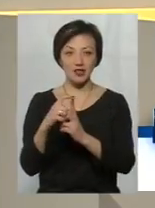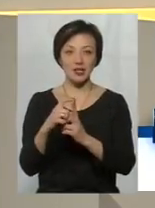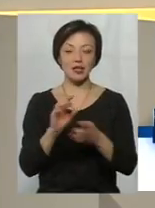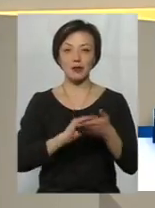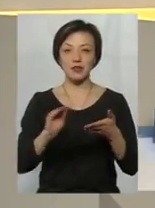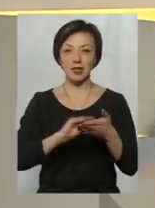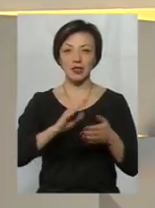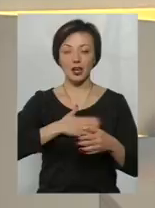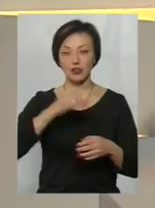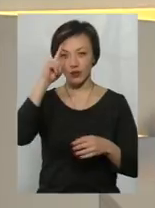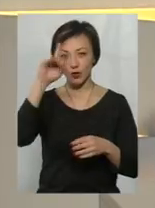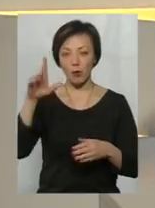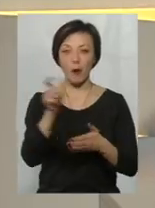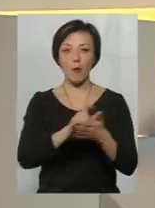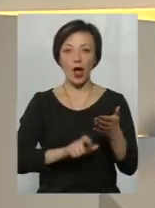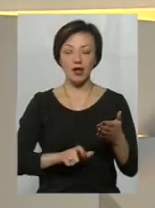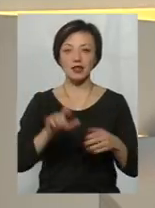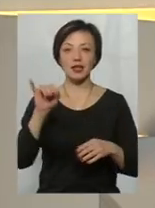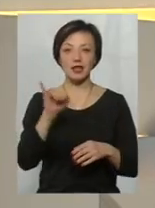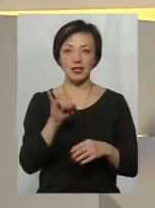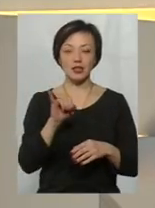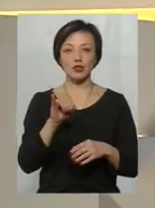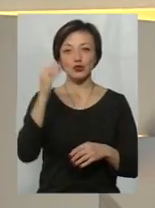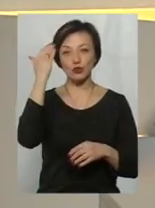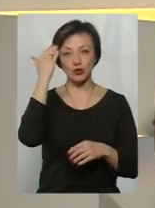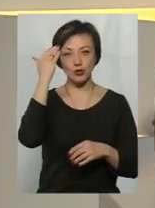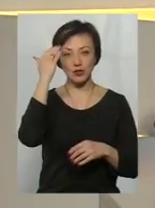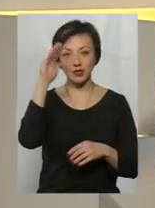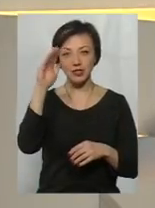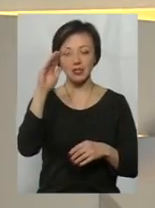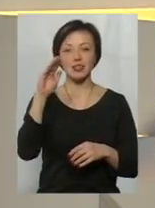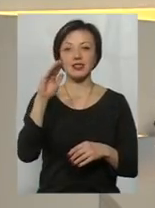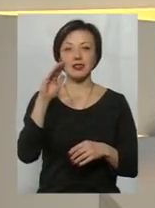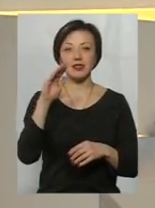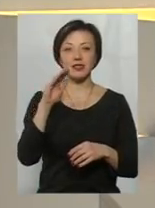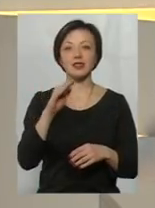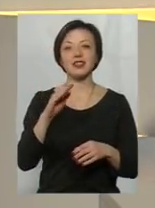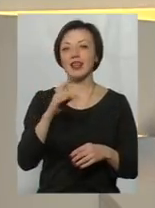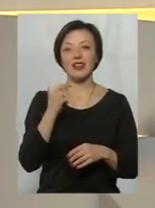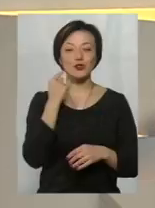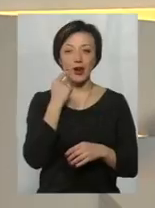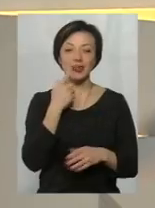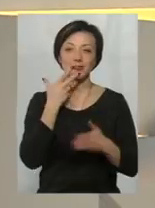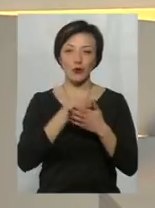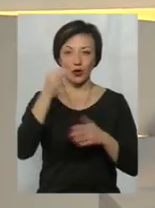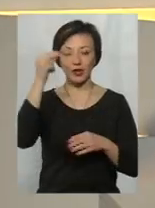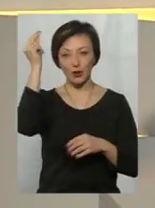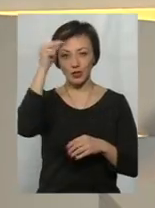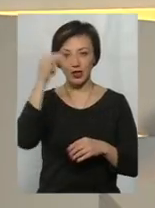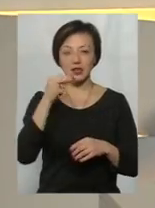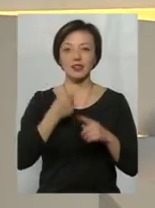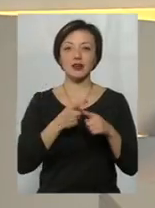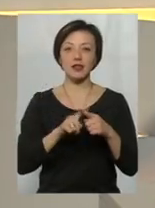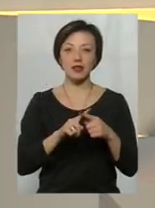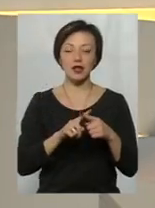написав наш відомий поет, і чужого не цурайтеся і свого навчайтеся. Отож, давайте пам